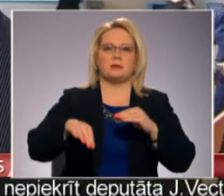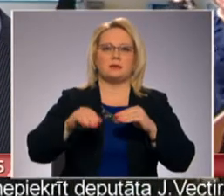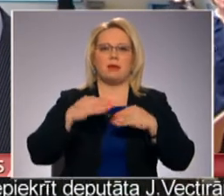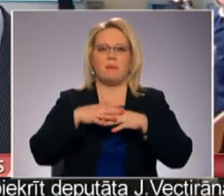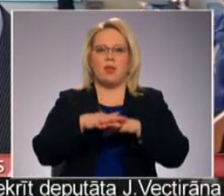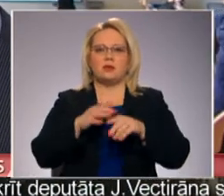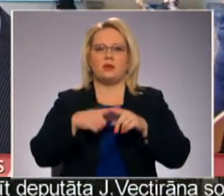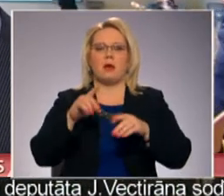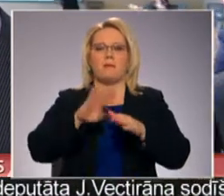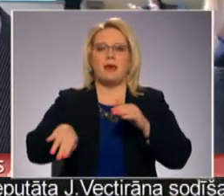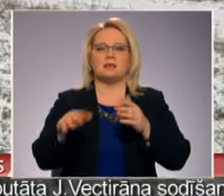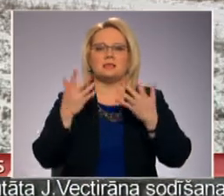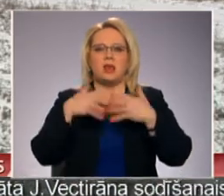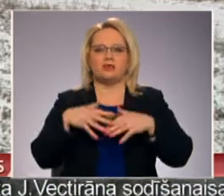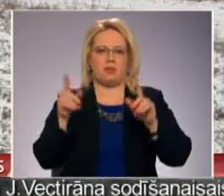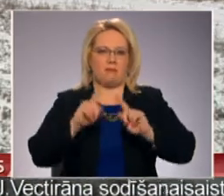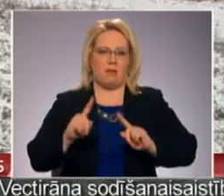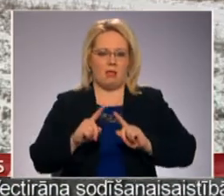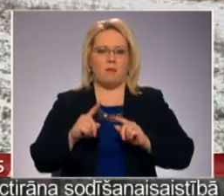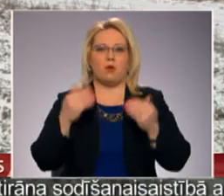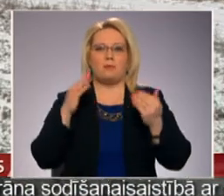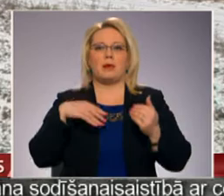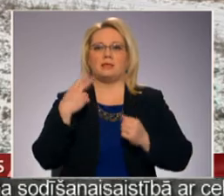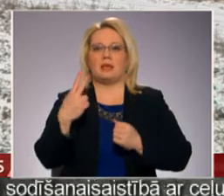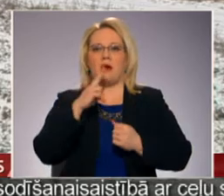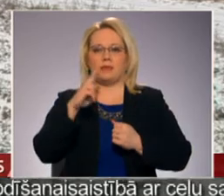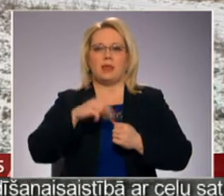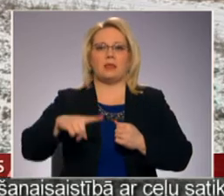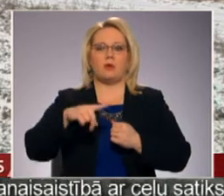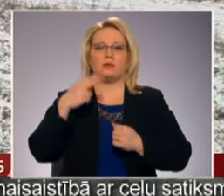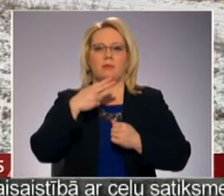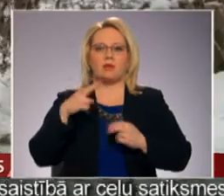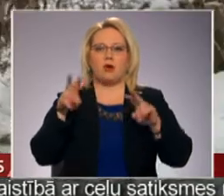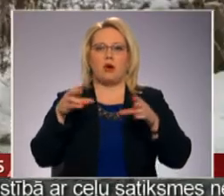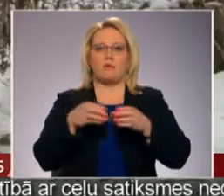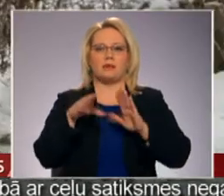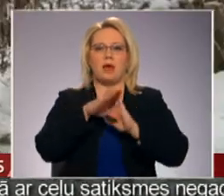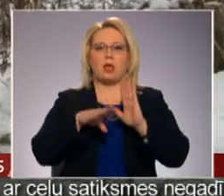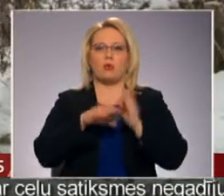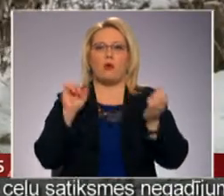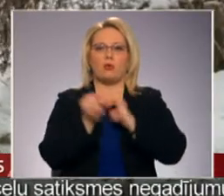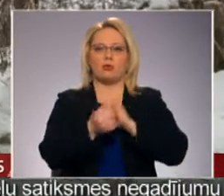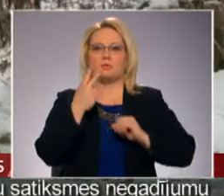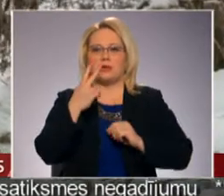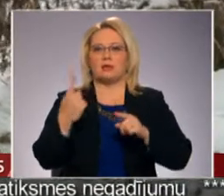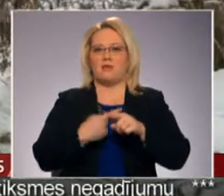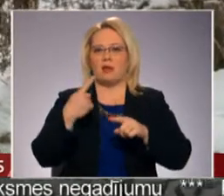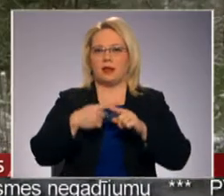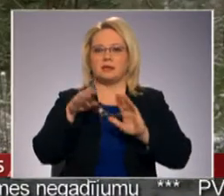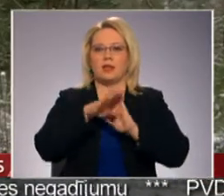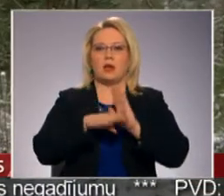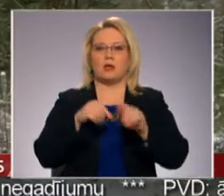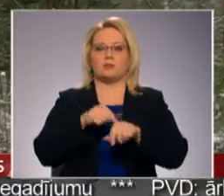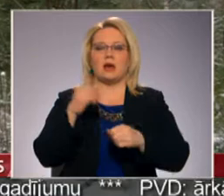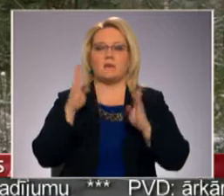bez sarežģītām birokrātiskām procedūrām. Pēc divām nedēļām Taucaimniecības komisija meža likuma grozījums skatīs vēlreiz. Tā kā likums skar